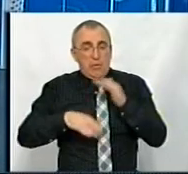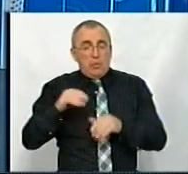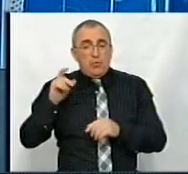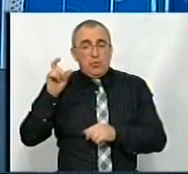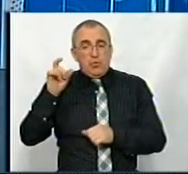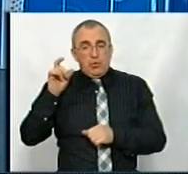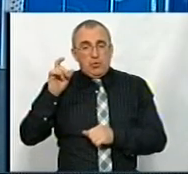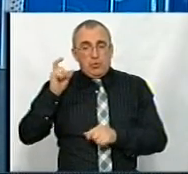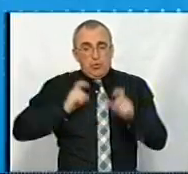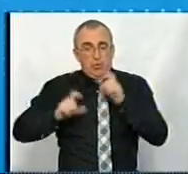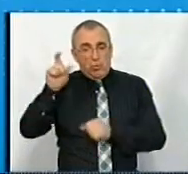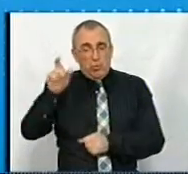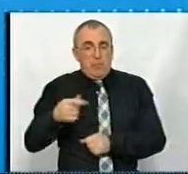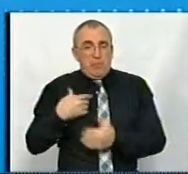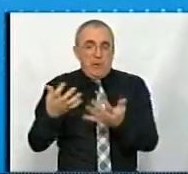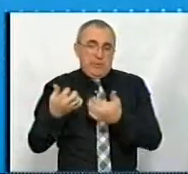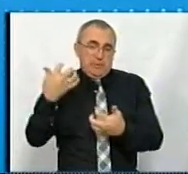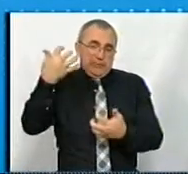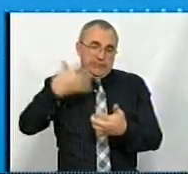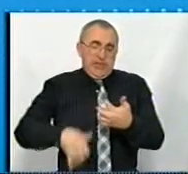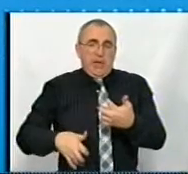106-й, буде студент 178